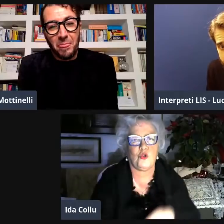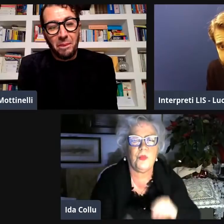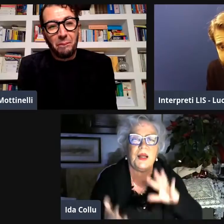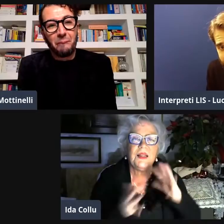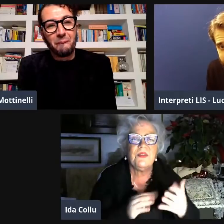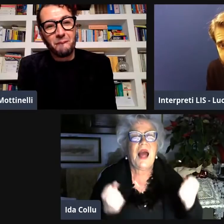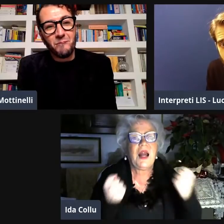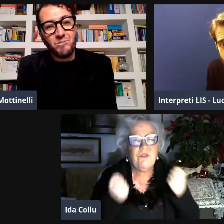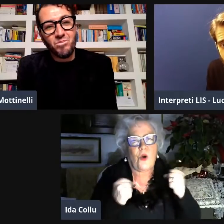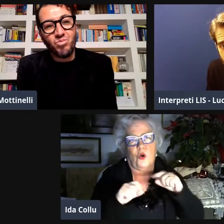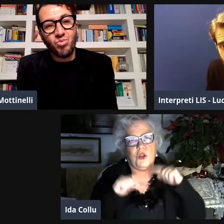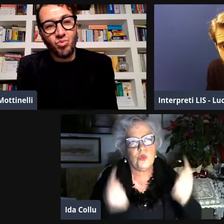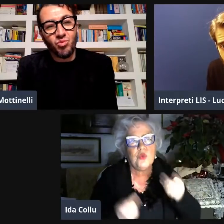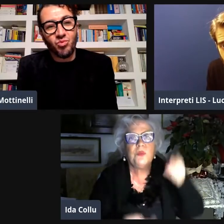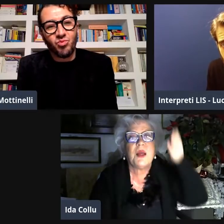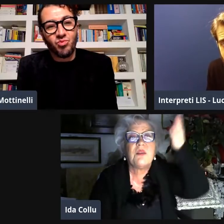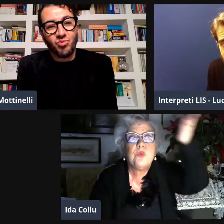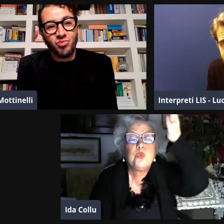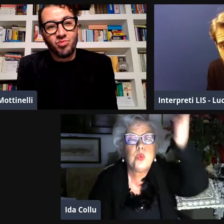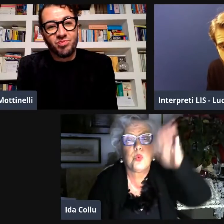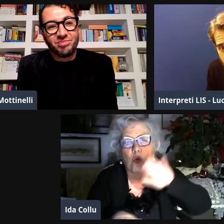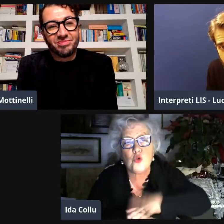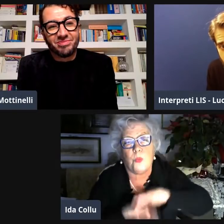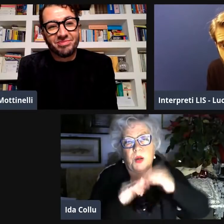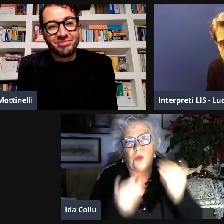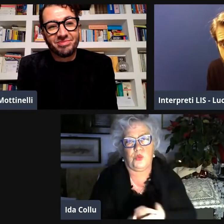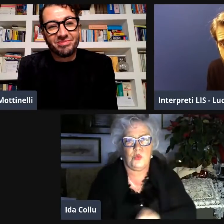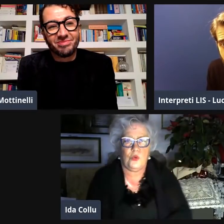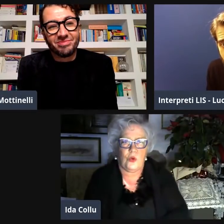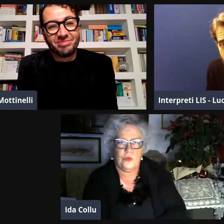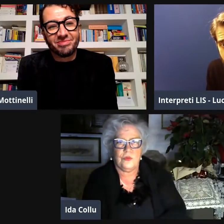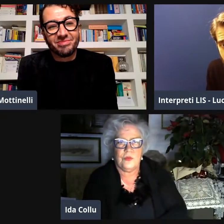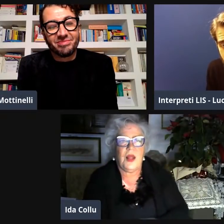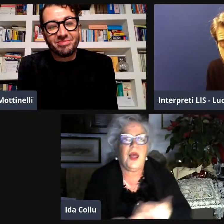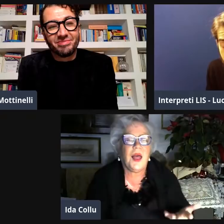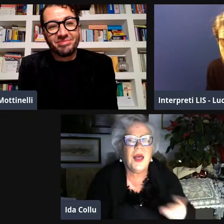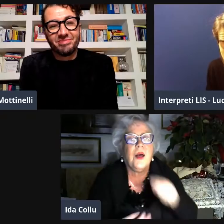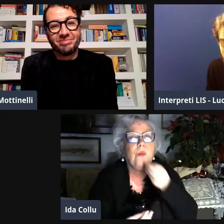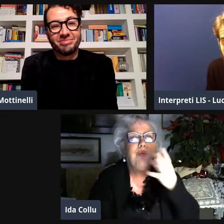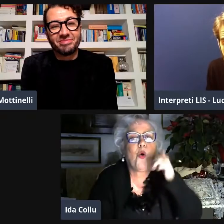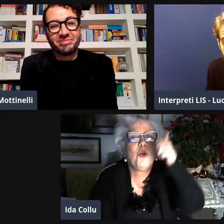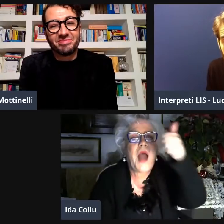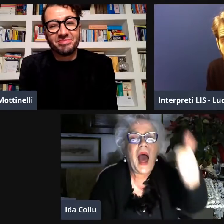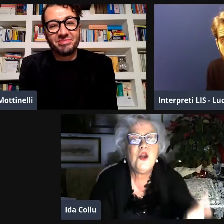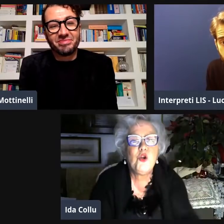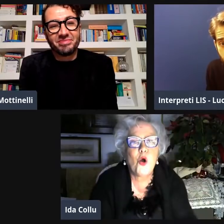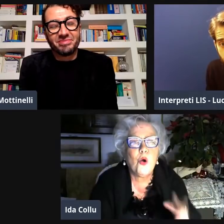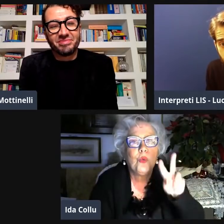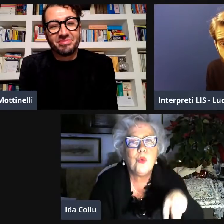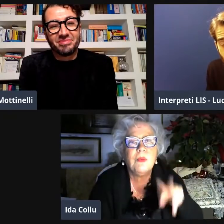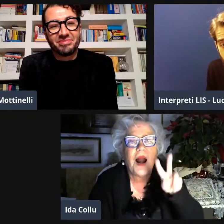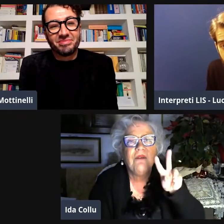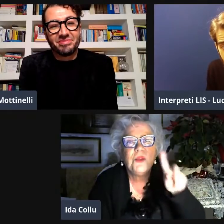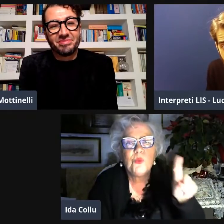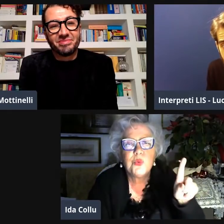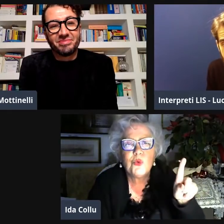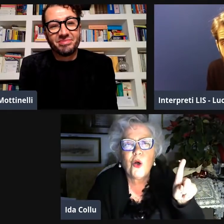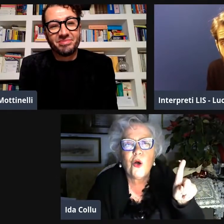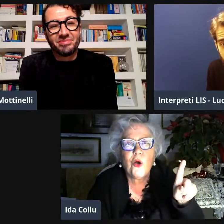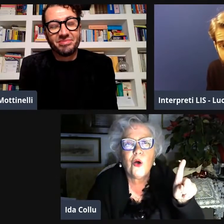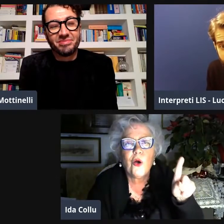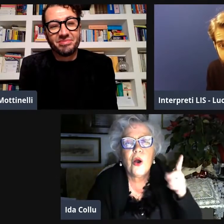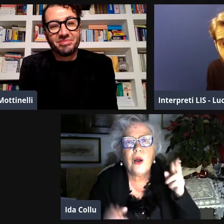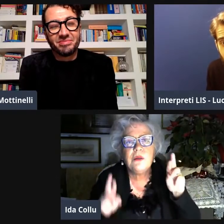di andare avanti in questo percorso e diventare tutti più forti per il futuro soprattutto buon anno